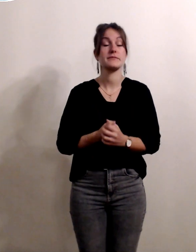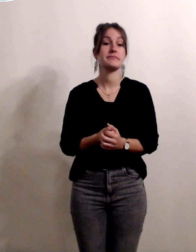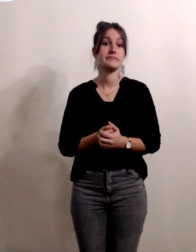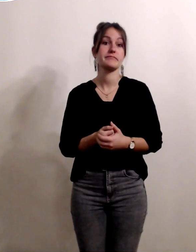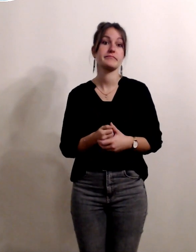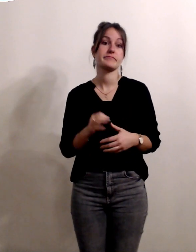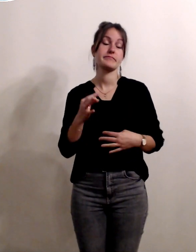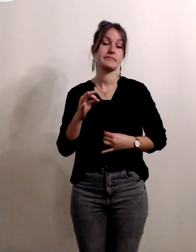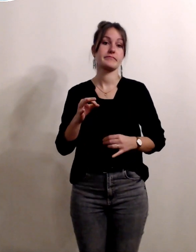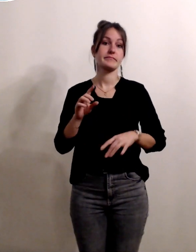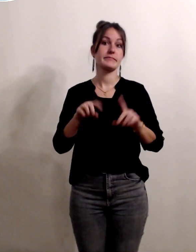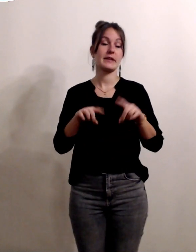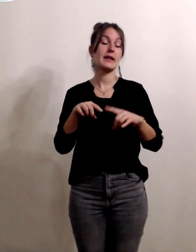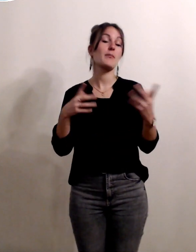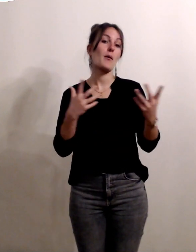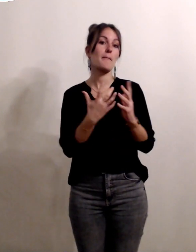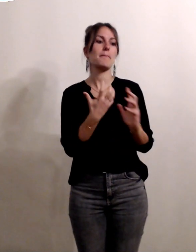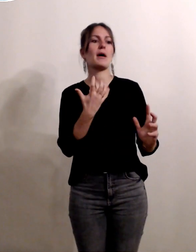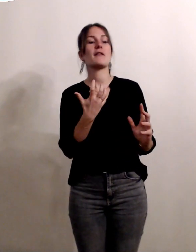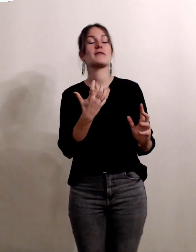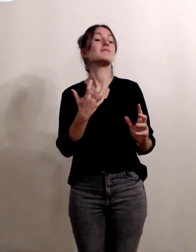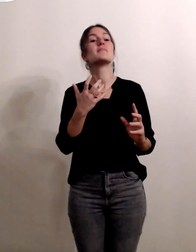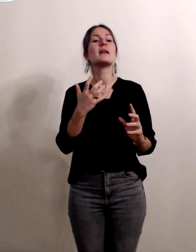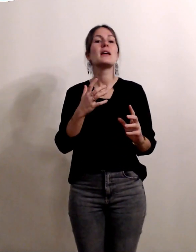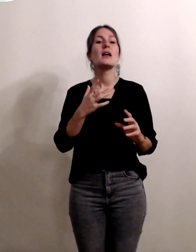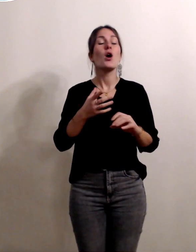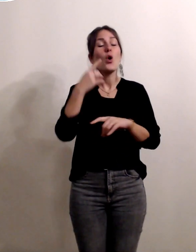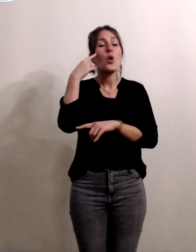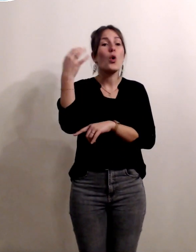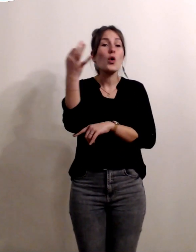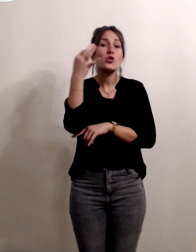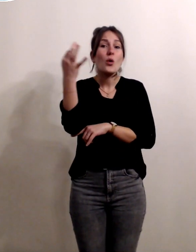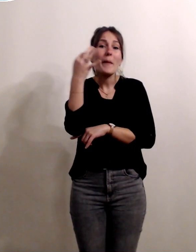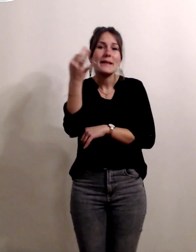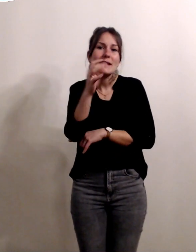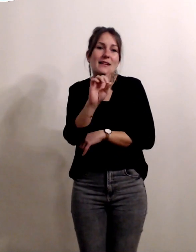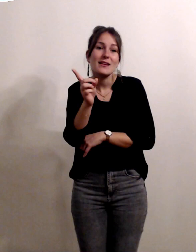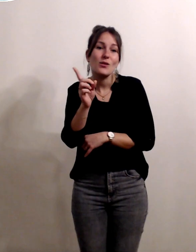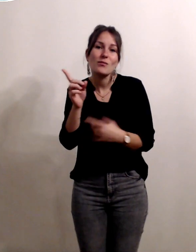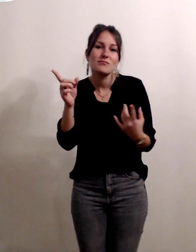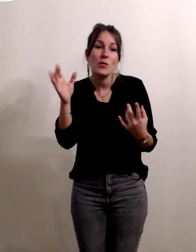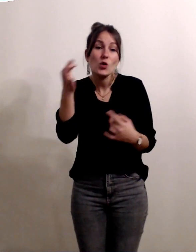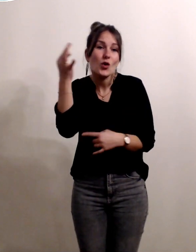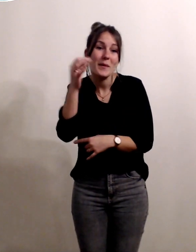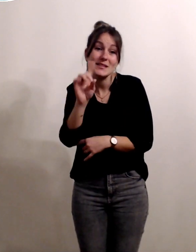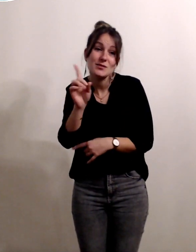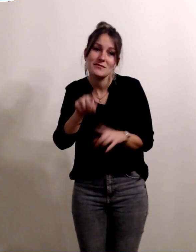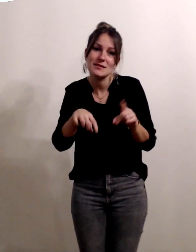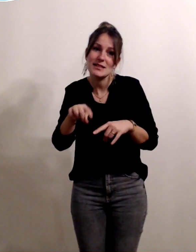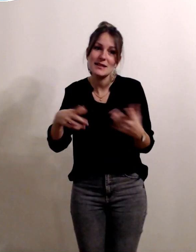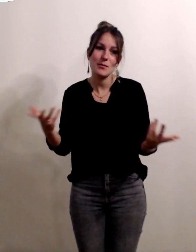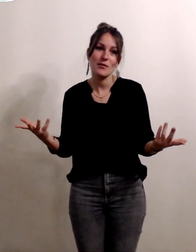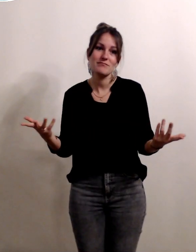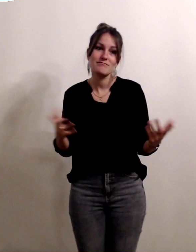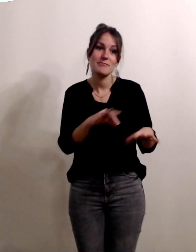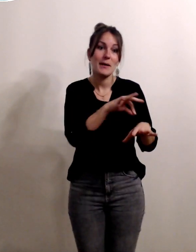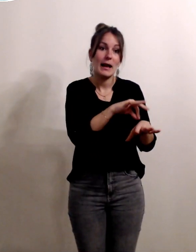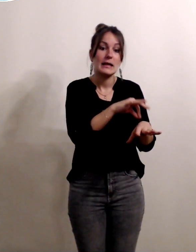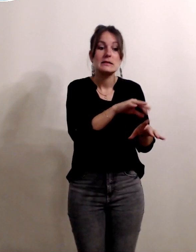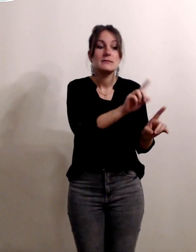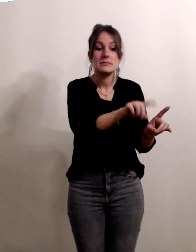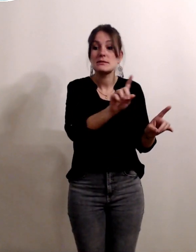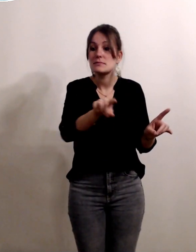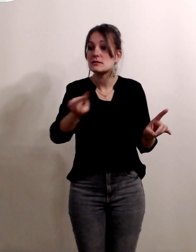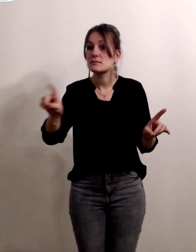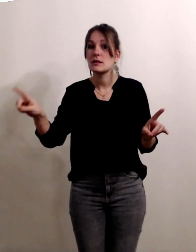en fonction de ce qui peut être mis en évidence mais pas toujours non plus enfin il y a quand même beaucoup de pathologies pour lesquelles on n'a